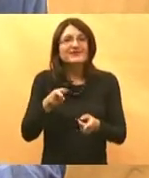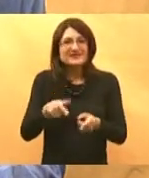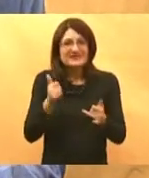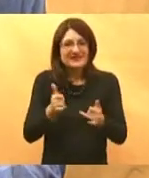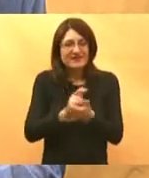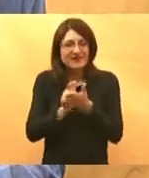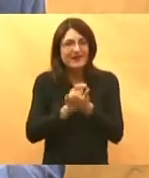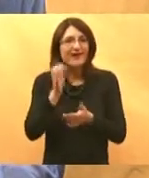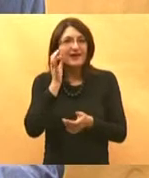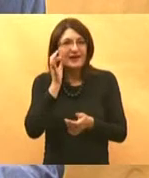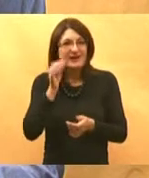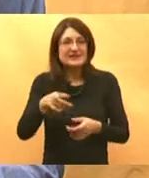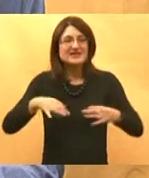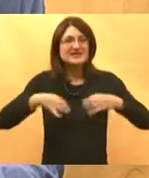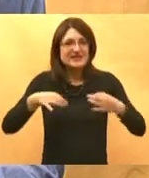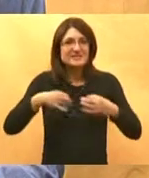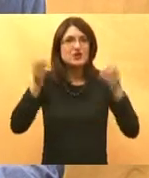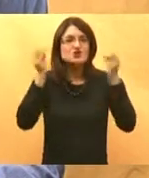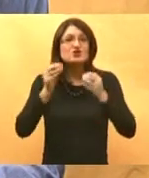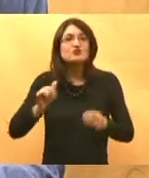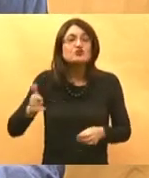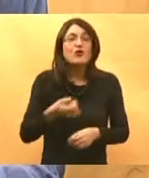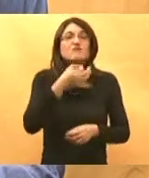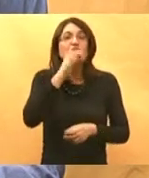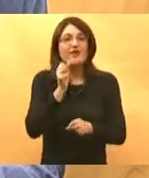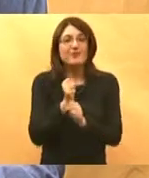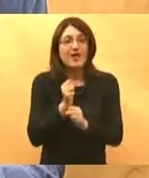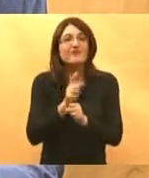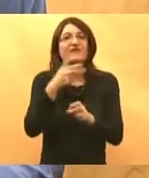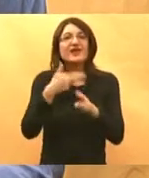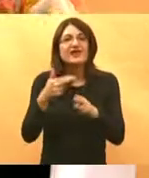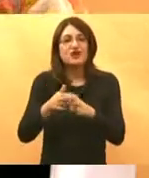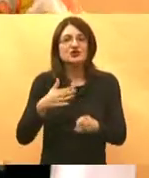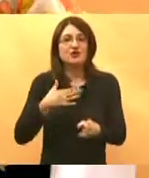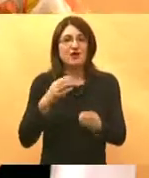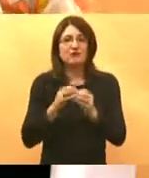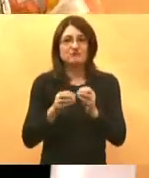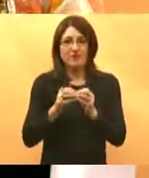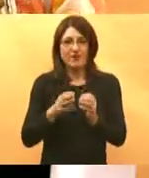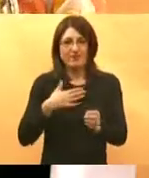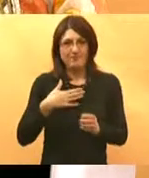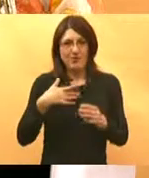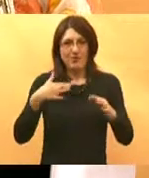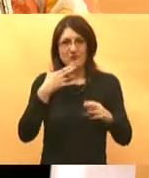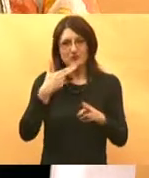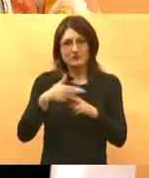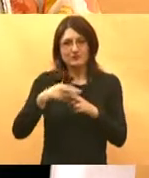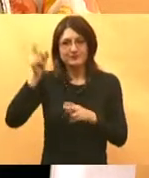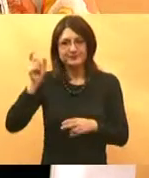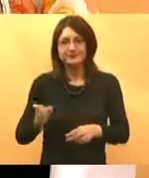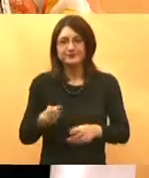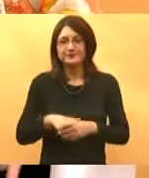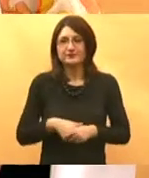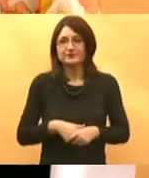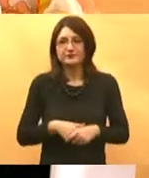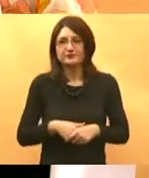cijelog zdravstvenog sustava što bolje amortizirati i riješiti što više problema naših pacijenta. Evo, javit ćemo na jedan telefon. Pošla mi